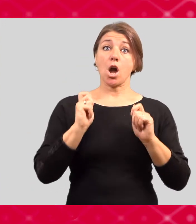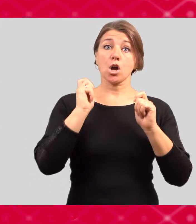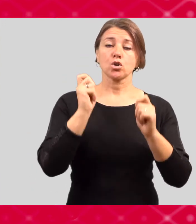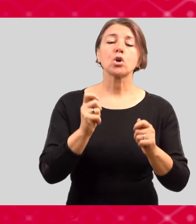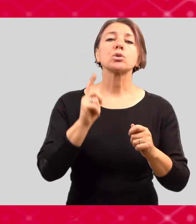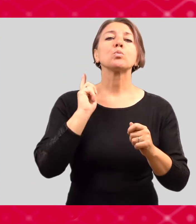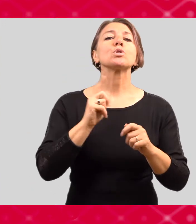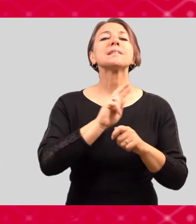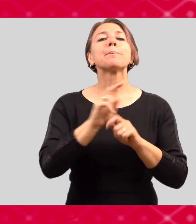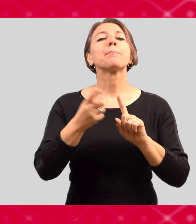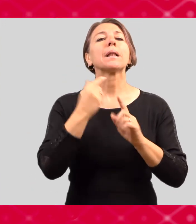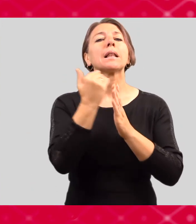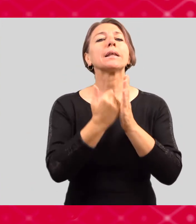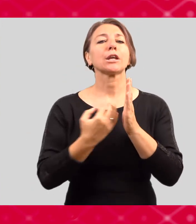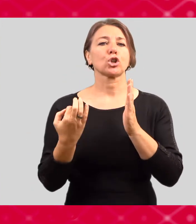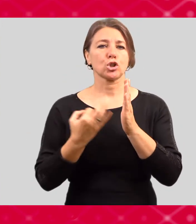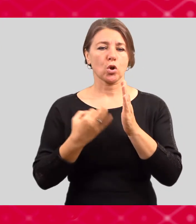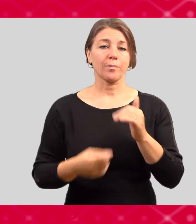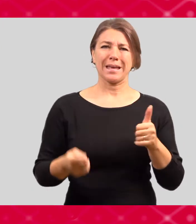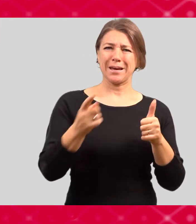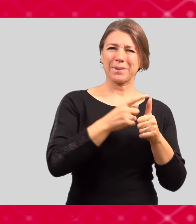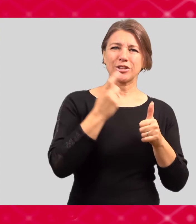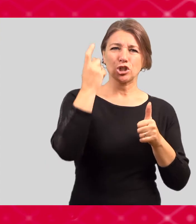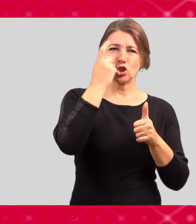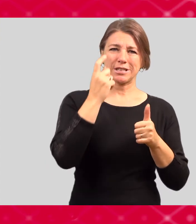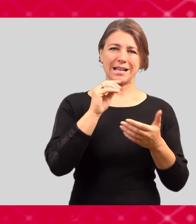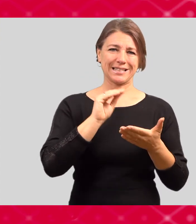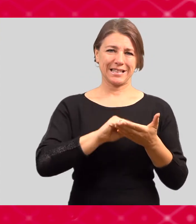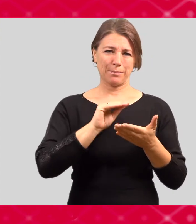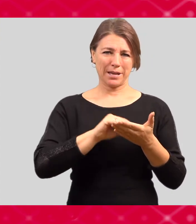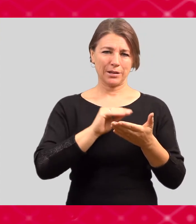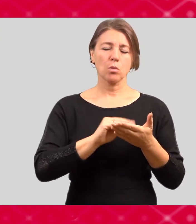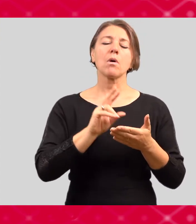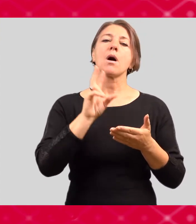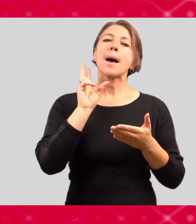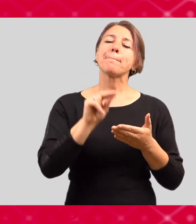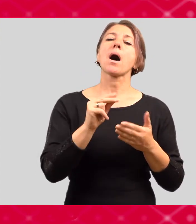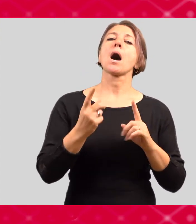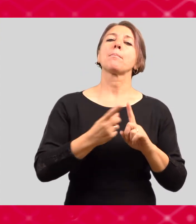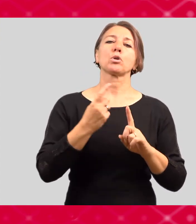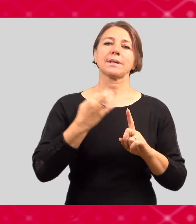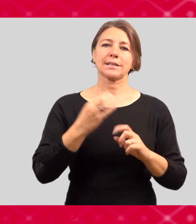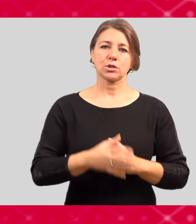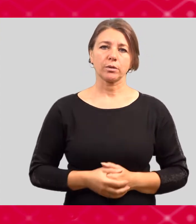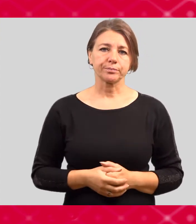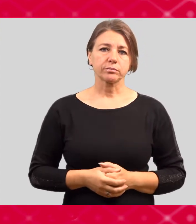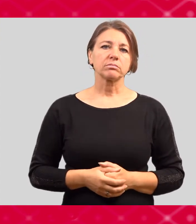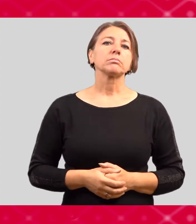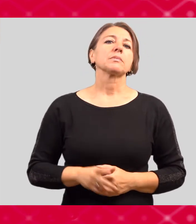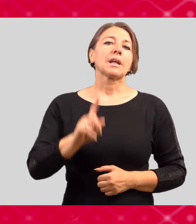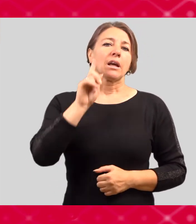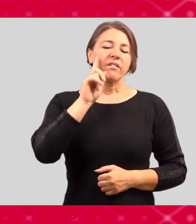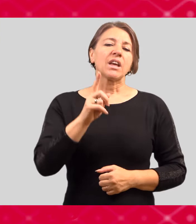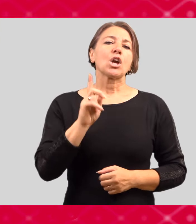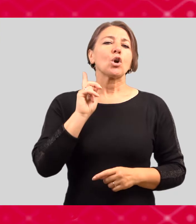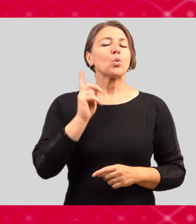abyste ta stipendia mohli získat. Pro sociální stipendium jsou to následující podmínky. Jednak